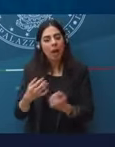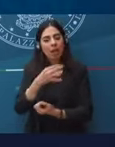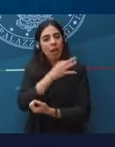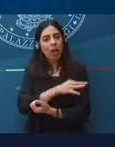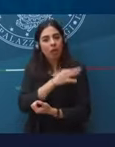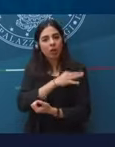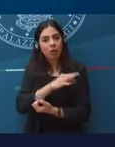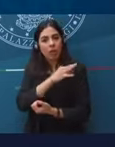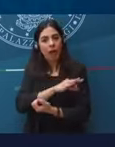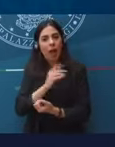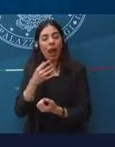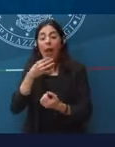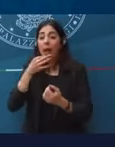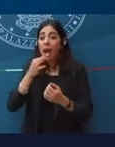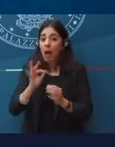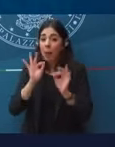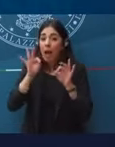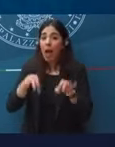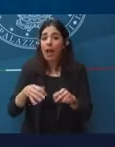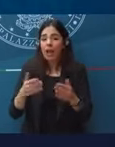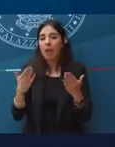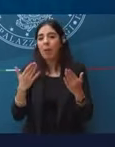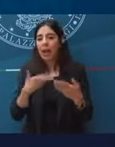nel periodo più rapido possibile.